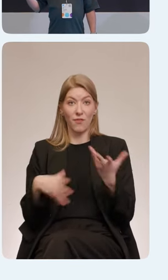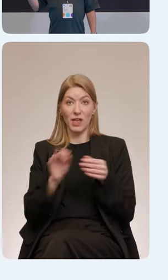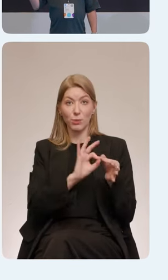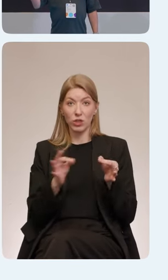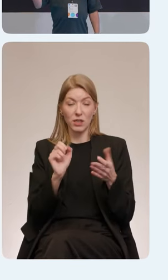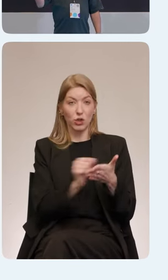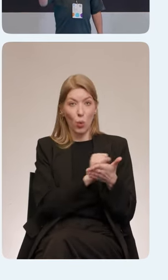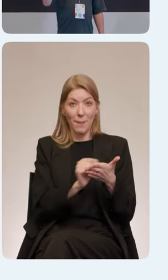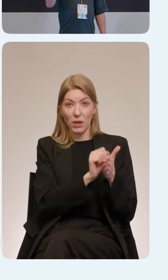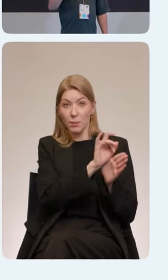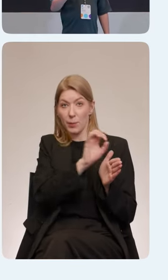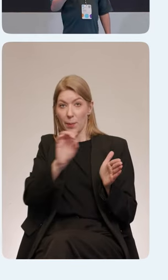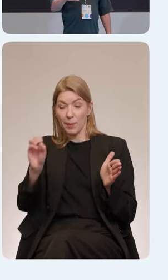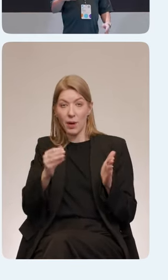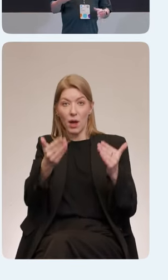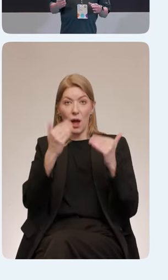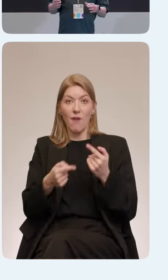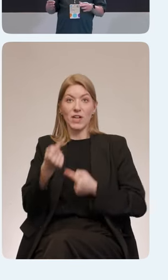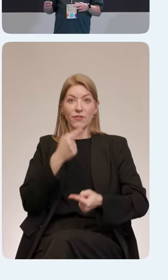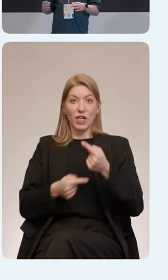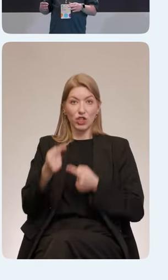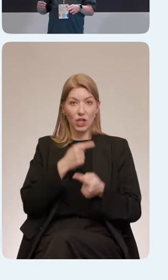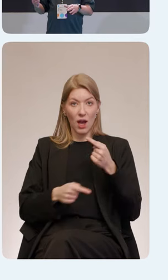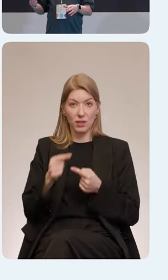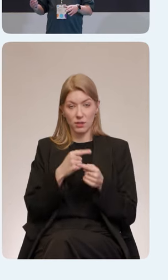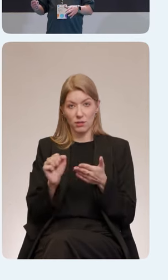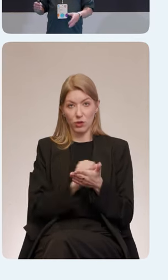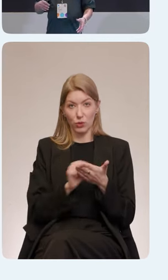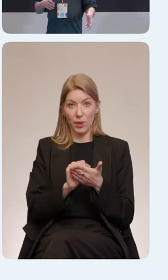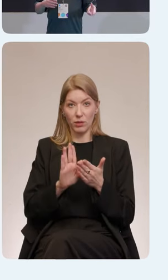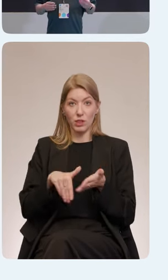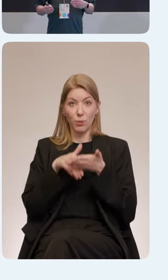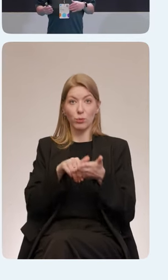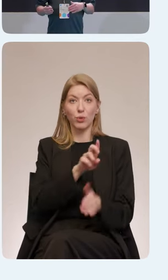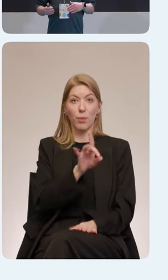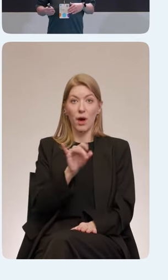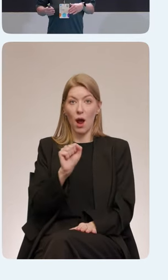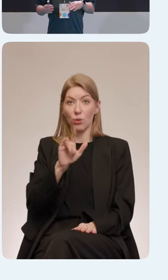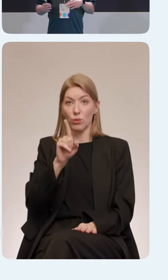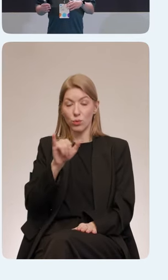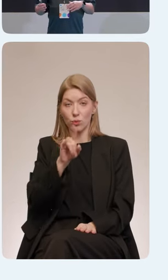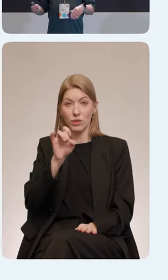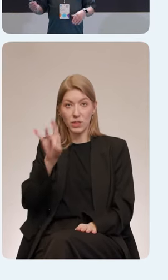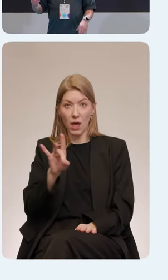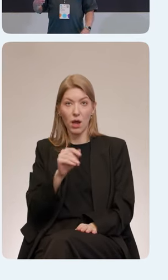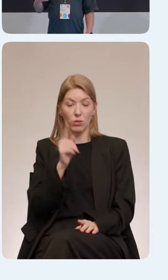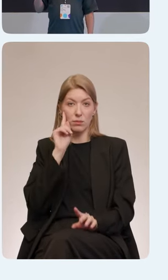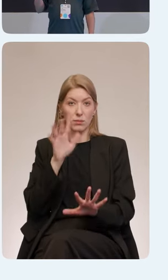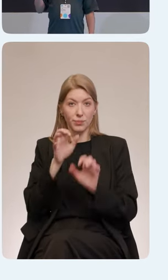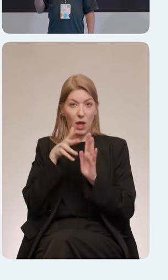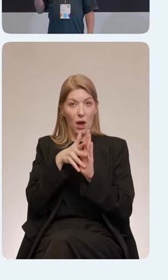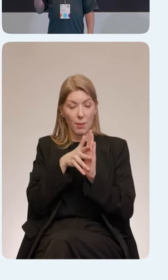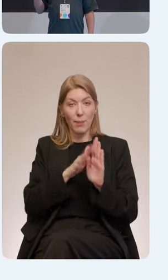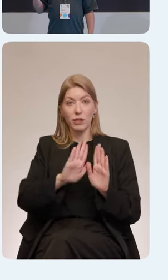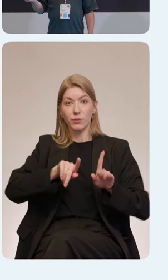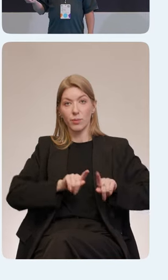документа, и потом он возвращается обратно уже с уровня документа через браузер. Браузер обрабатывает и передает в accessibility api.